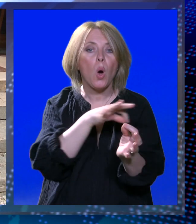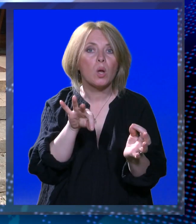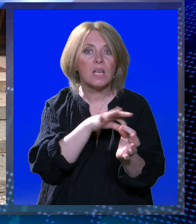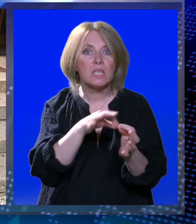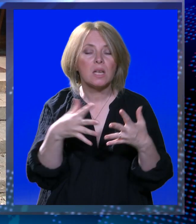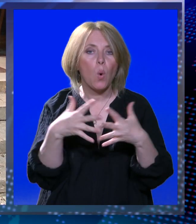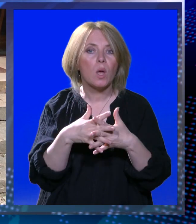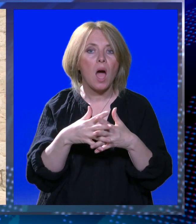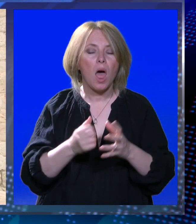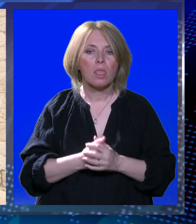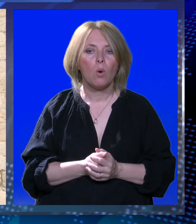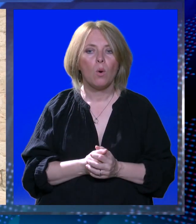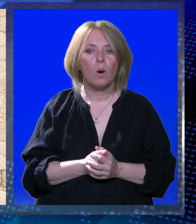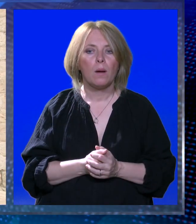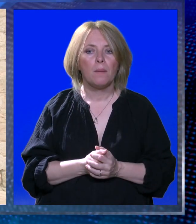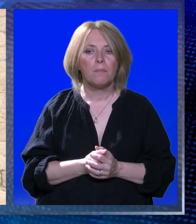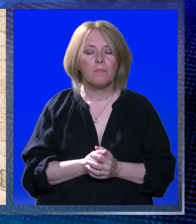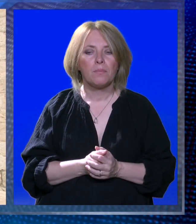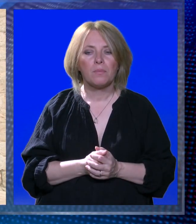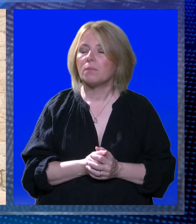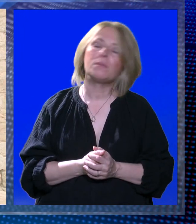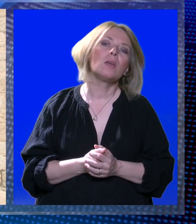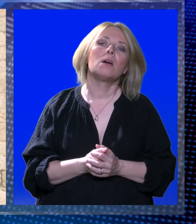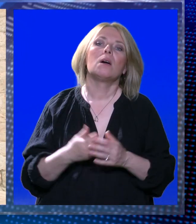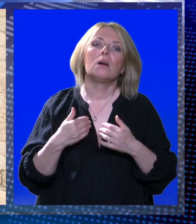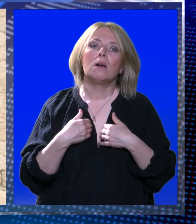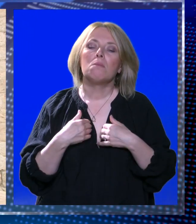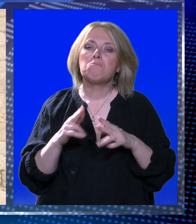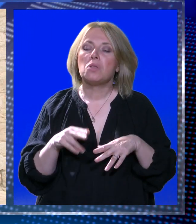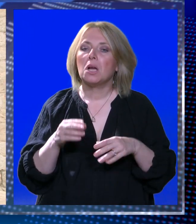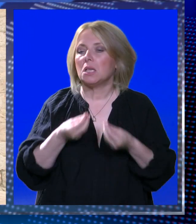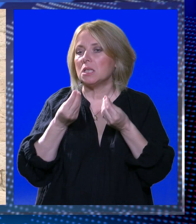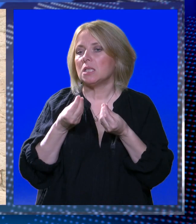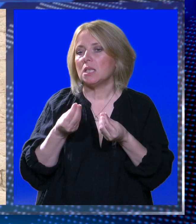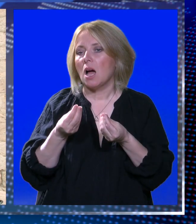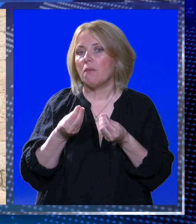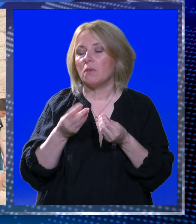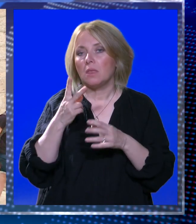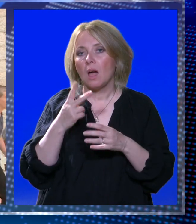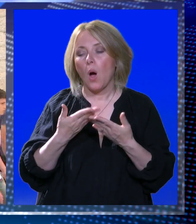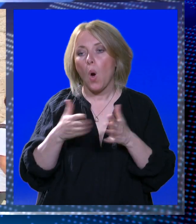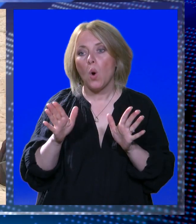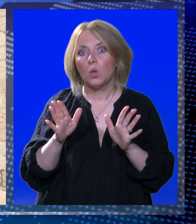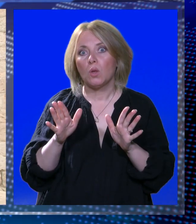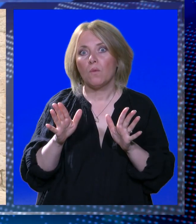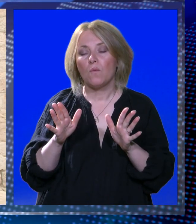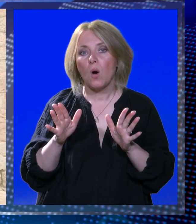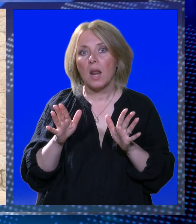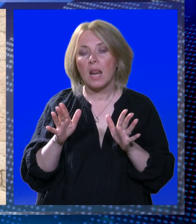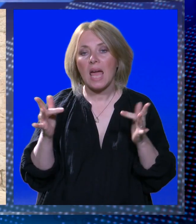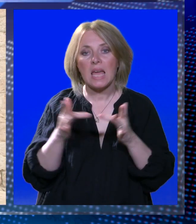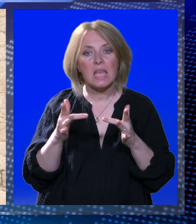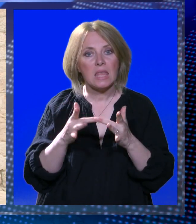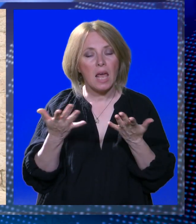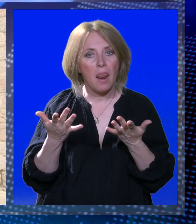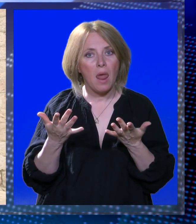po pitanju prodaje ulaznica. Bilo kome neupućeno me mogu dati savjet da jednostavno otvore internet i da napišu Nelojalna